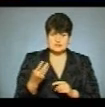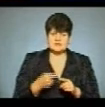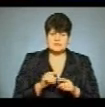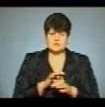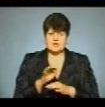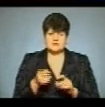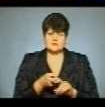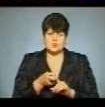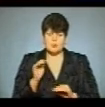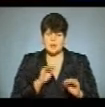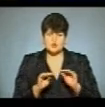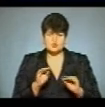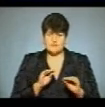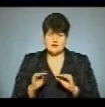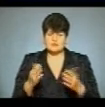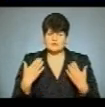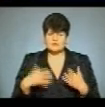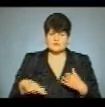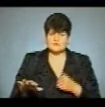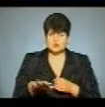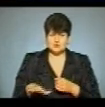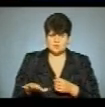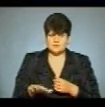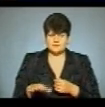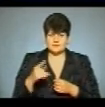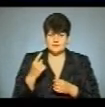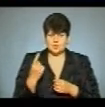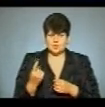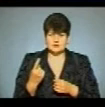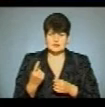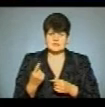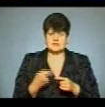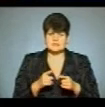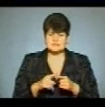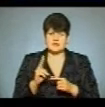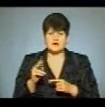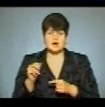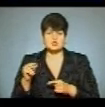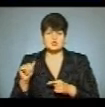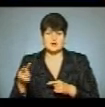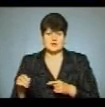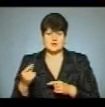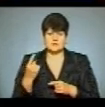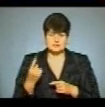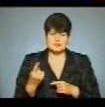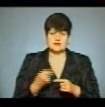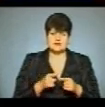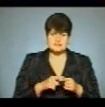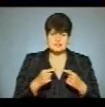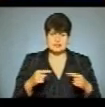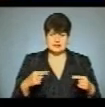ці проєкти стосуються облаштування відпочинкових зон. Один з відпочинкових зонів це накачало один, інший – це облаштування відпочинкових зон